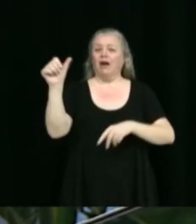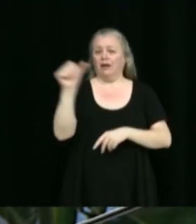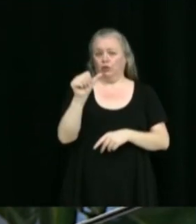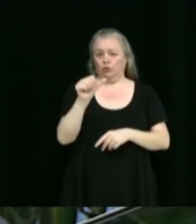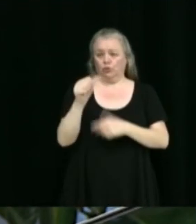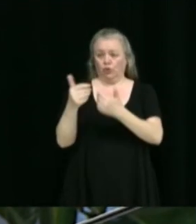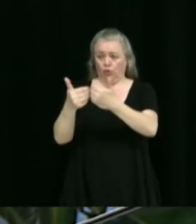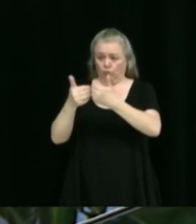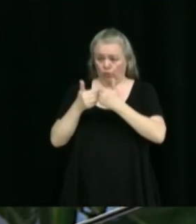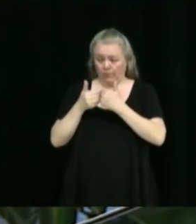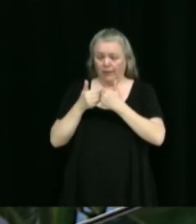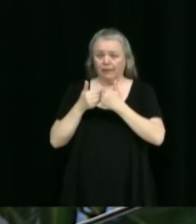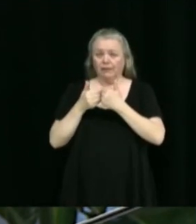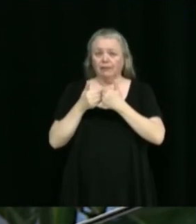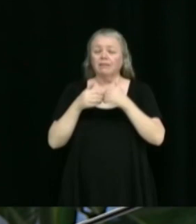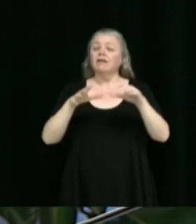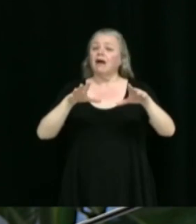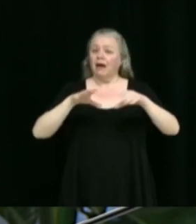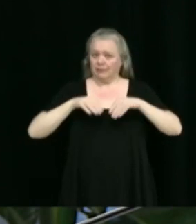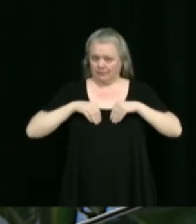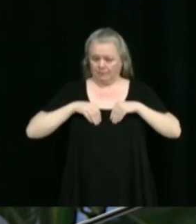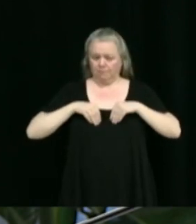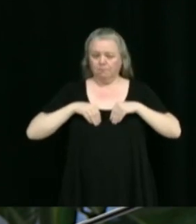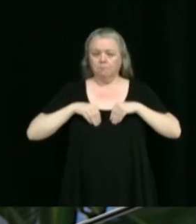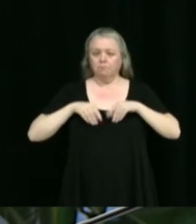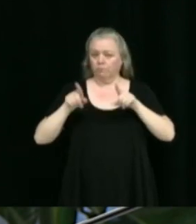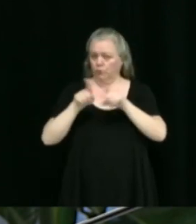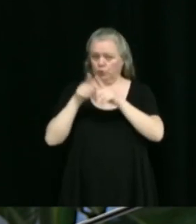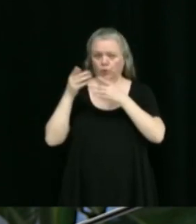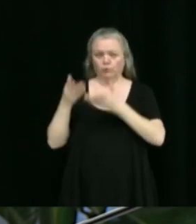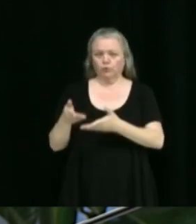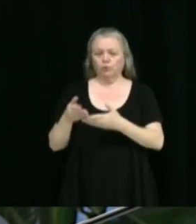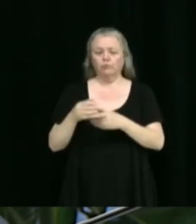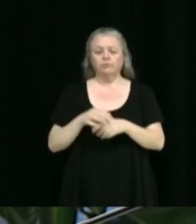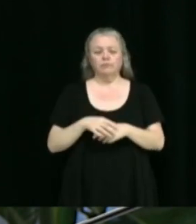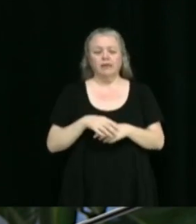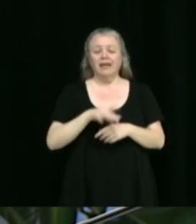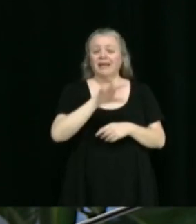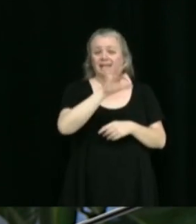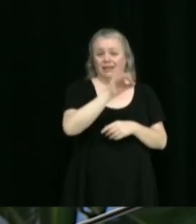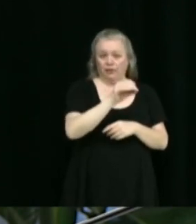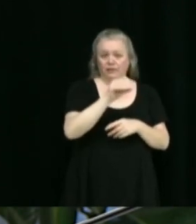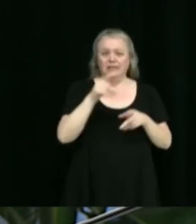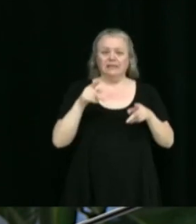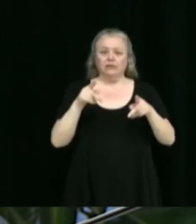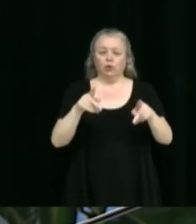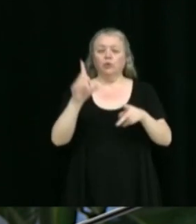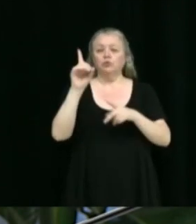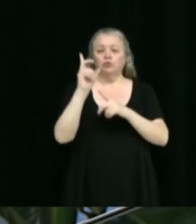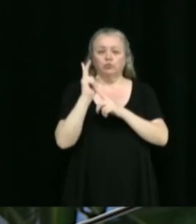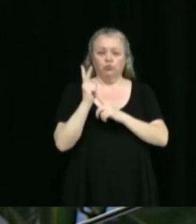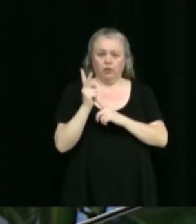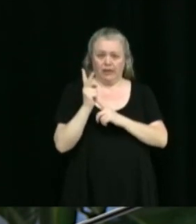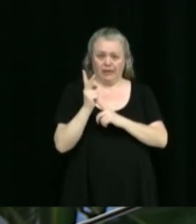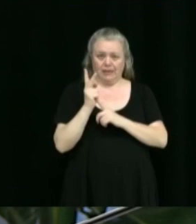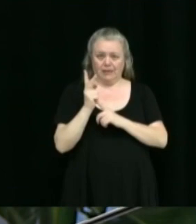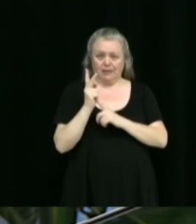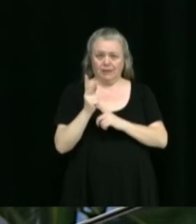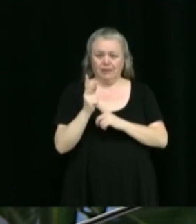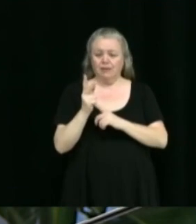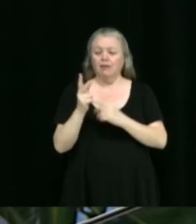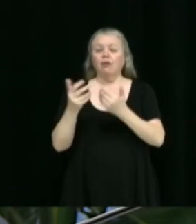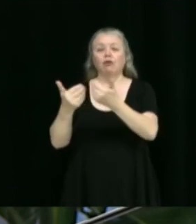'accepter la demande telle que formulée. Pour le 90 rue Dumoulin, il s'agit d'accepter la demande